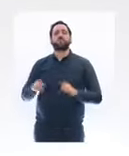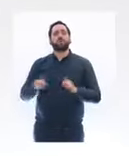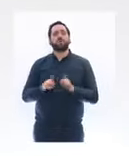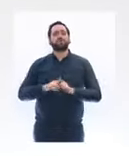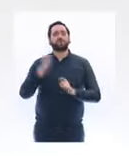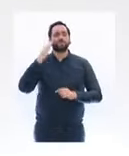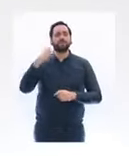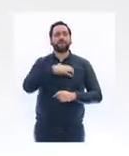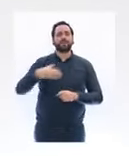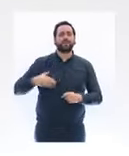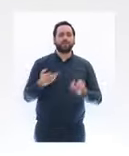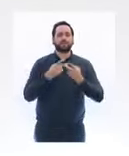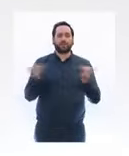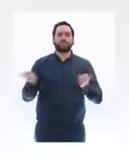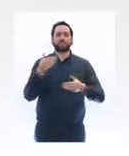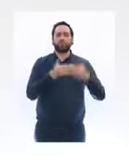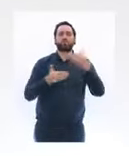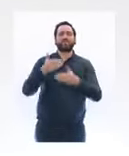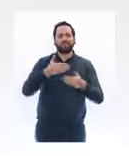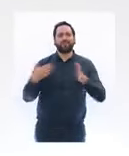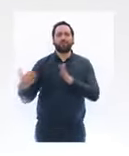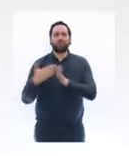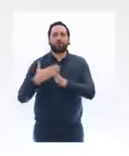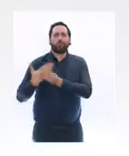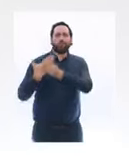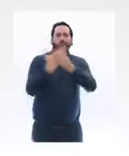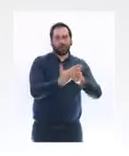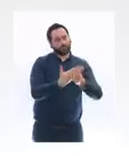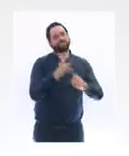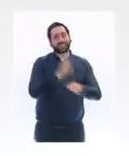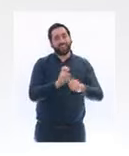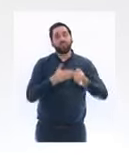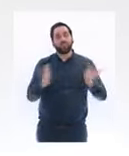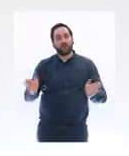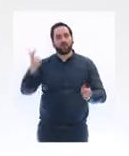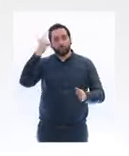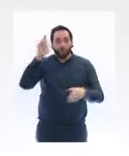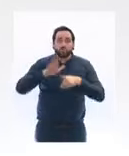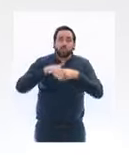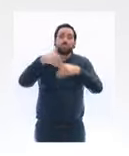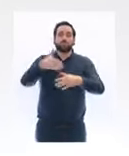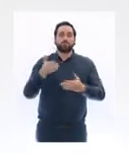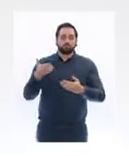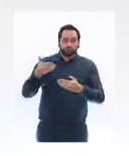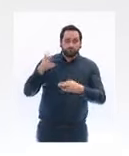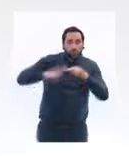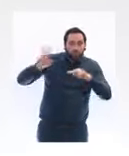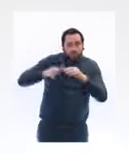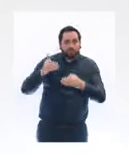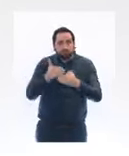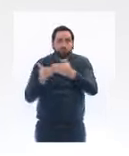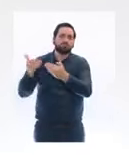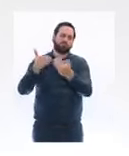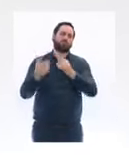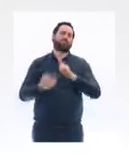construire qui sont demandées par le bâtiment et les travaux publics car c'est absolument vital pour assurer la continuité des chantiers. Enfin,